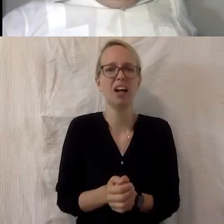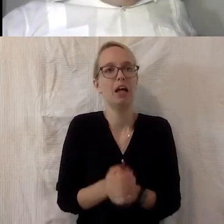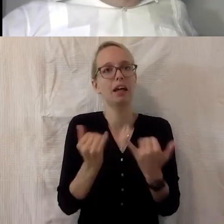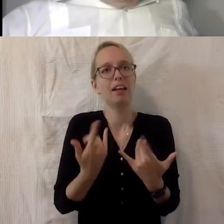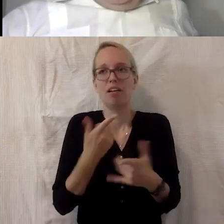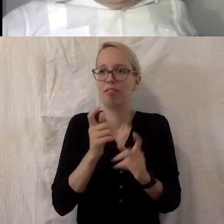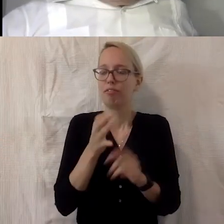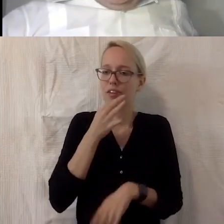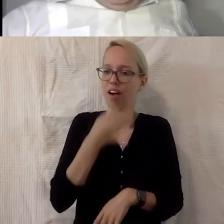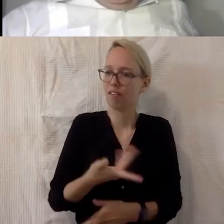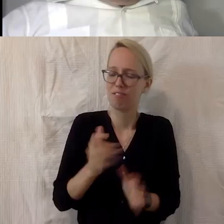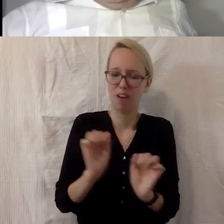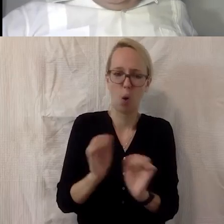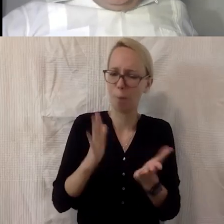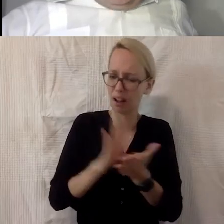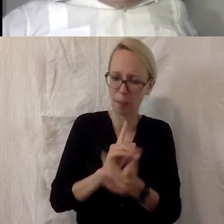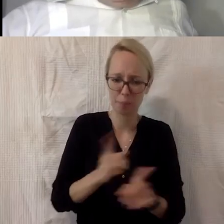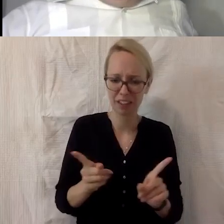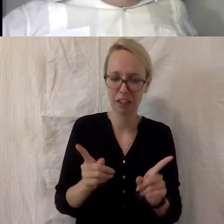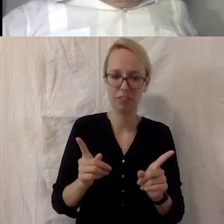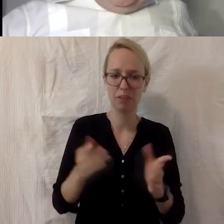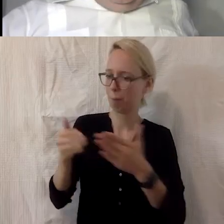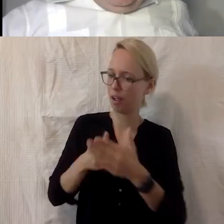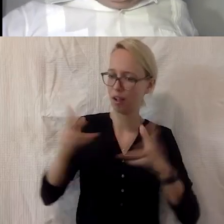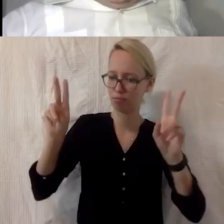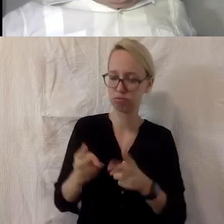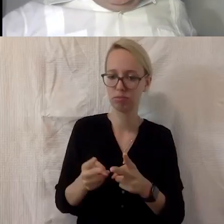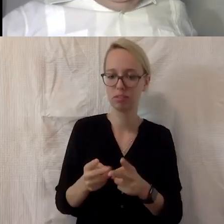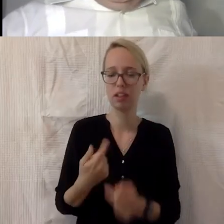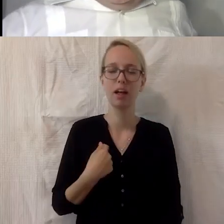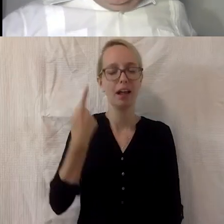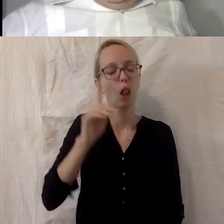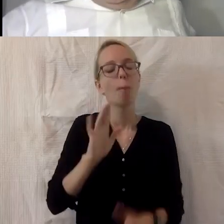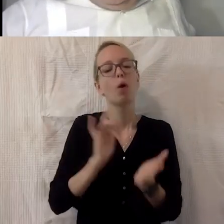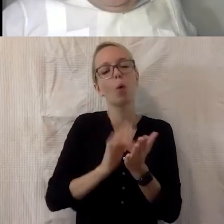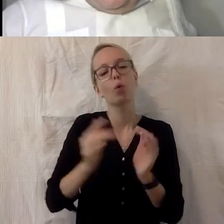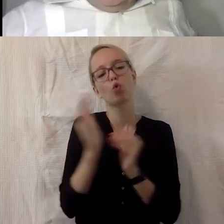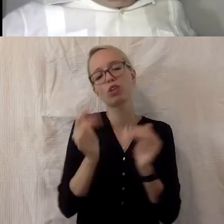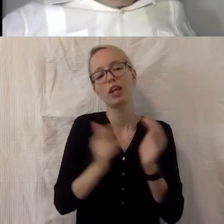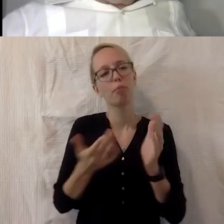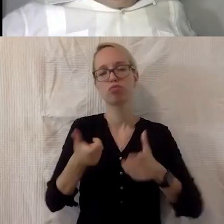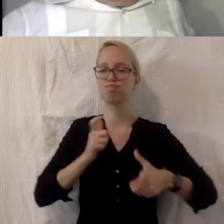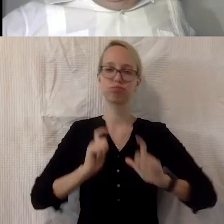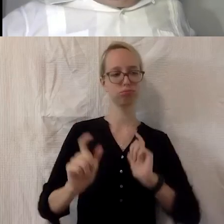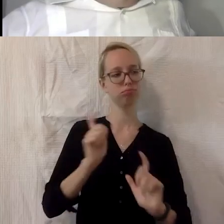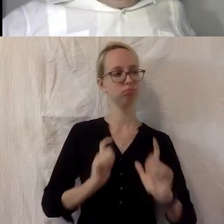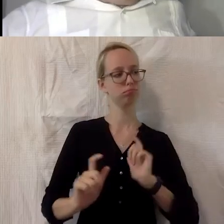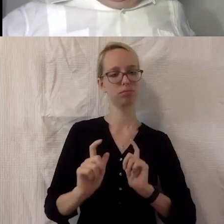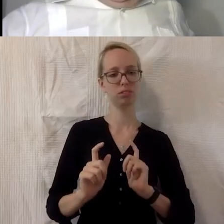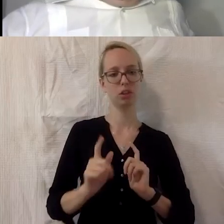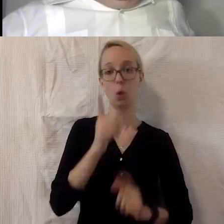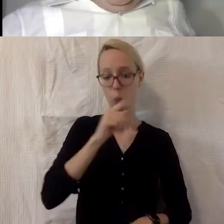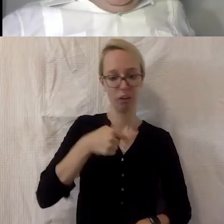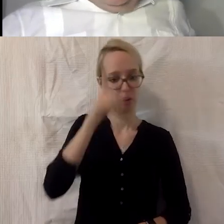nicht? Ich würde aber sagen, aus einer systemischen Ignoranz passiert ja nichts und zwar nicht nur in Deutschland, das ist ja ein